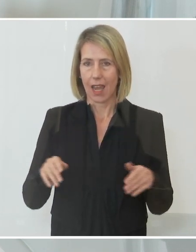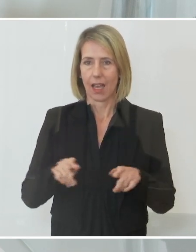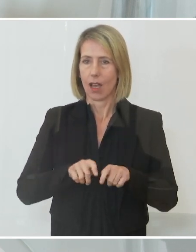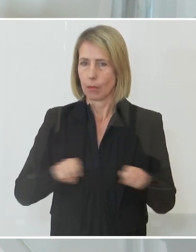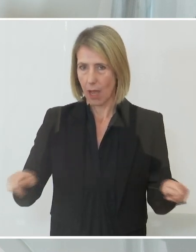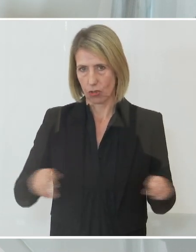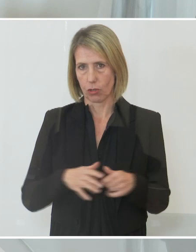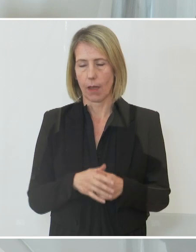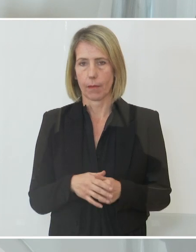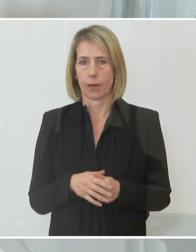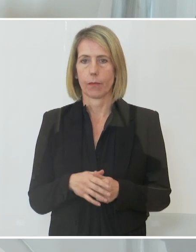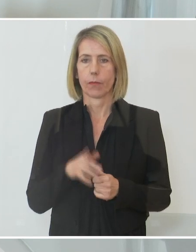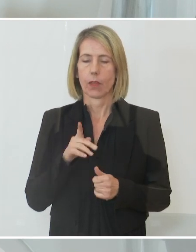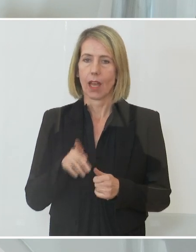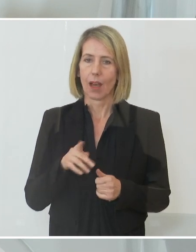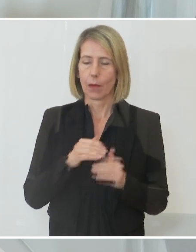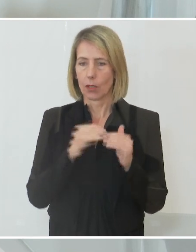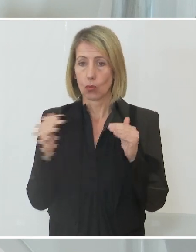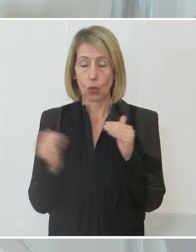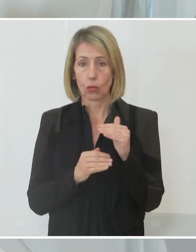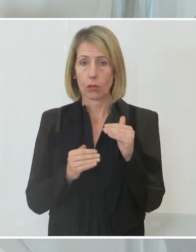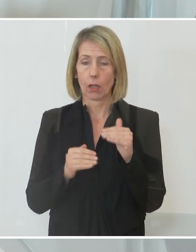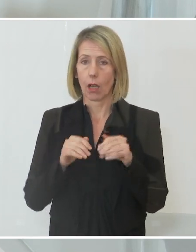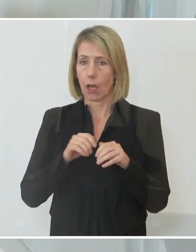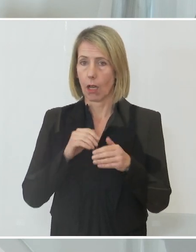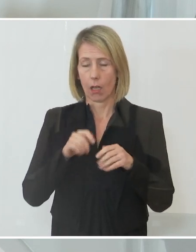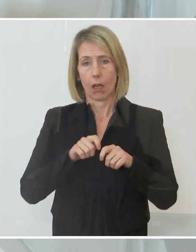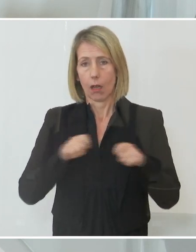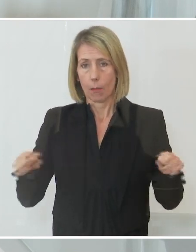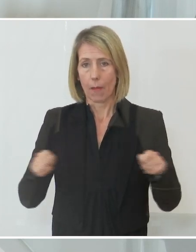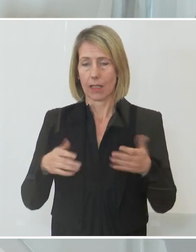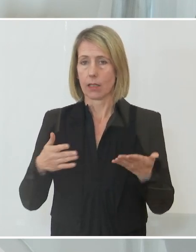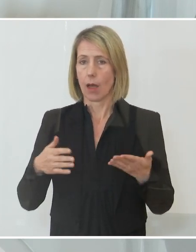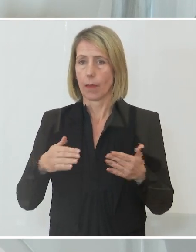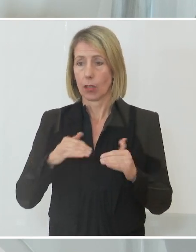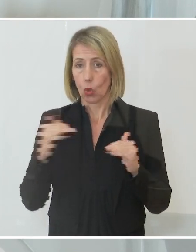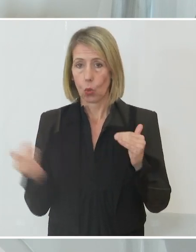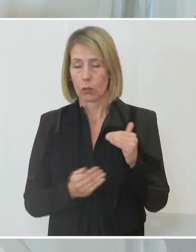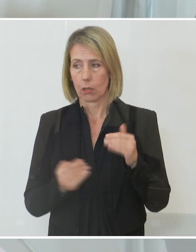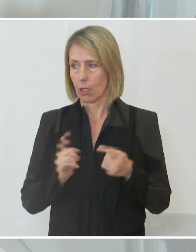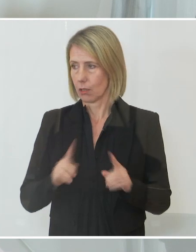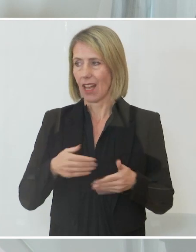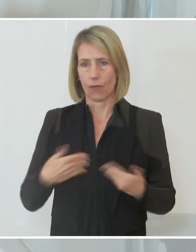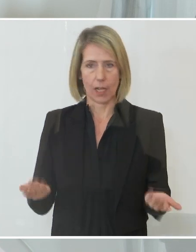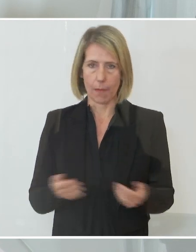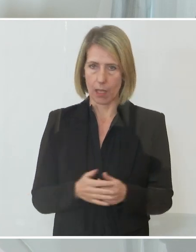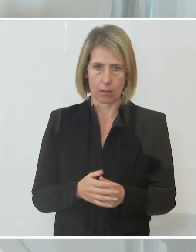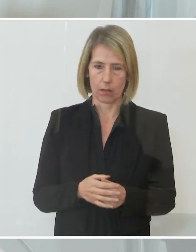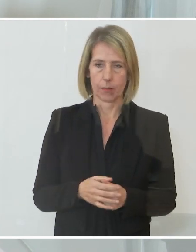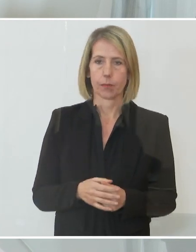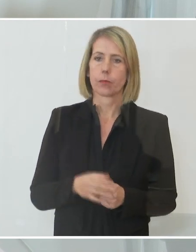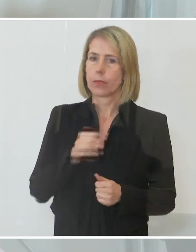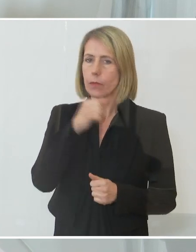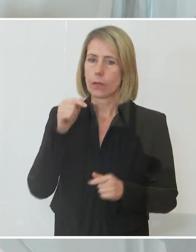Unter diese vorgeschriebenen Maßstäbe darf man nicht gehen. Das ist notwend